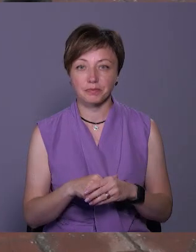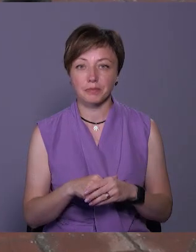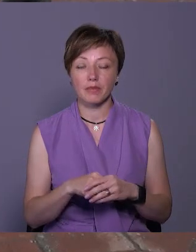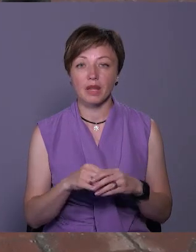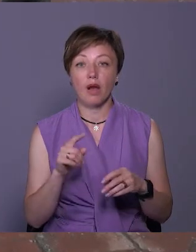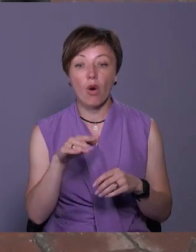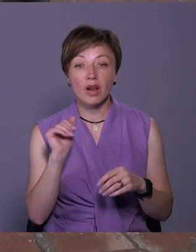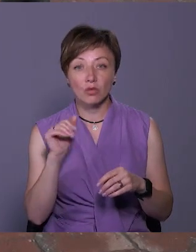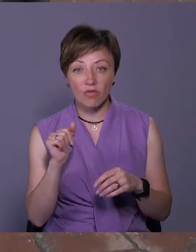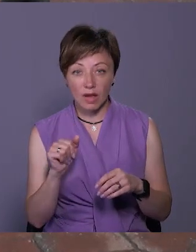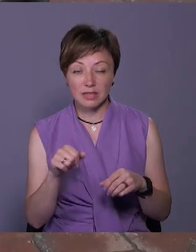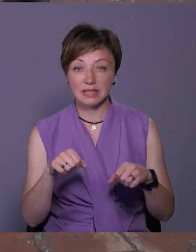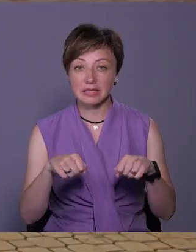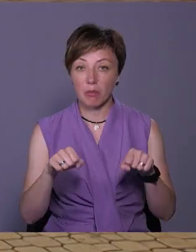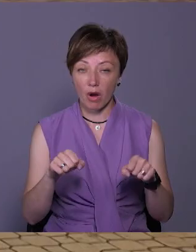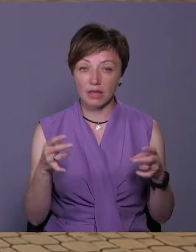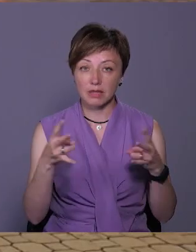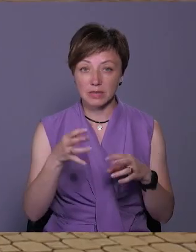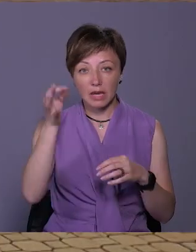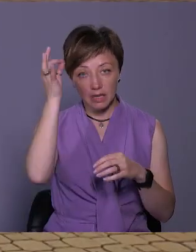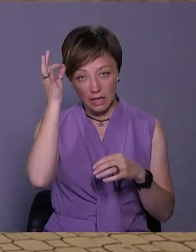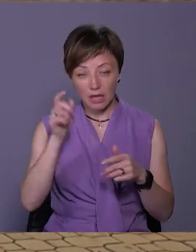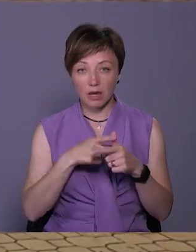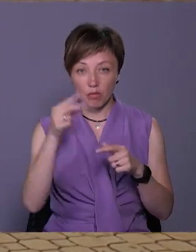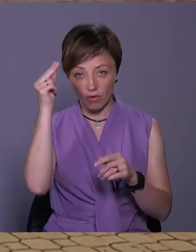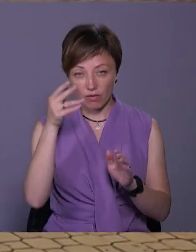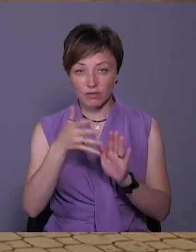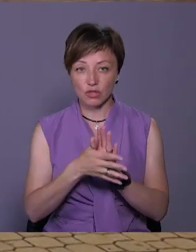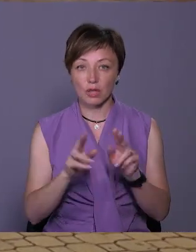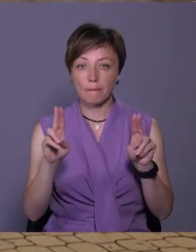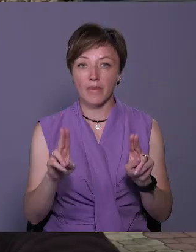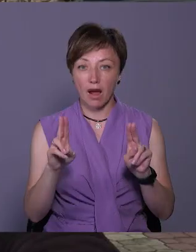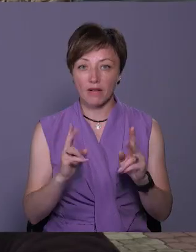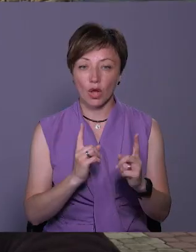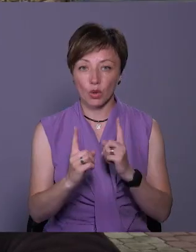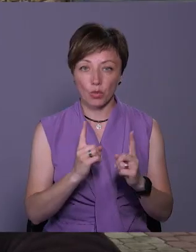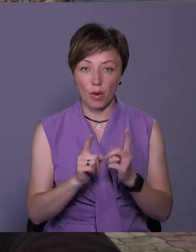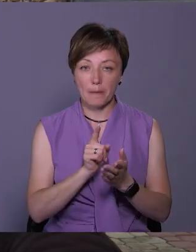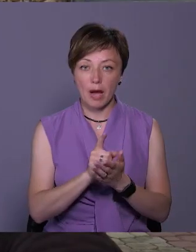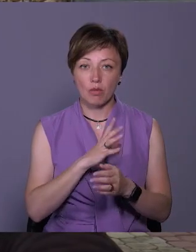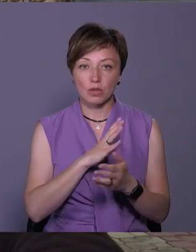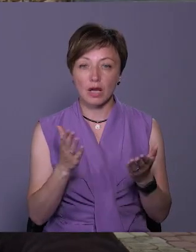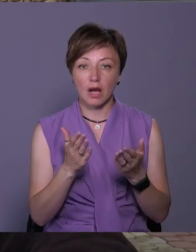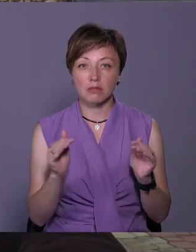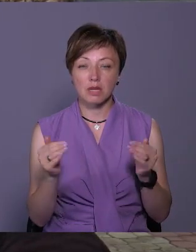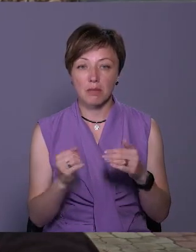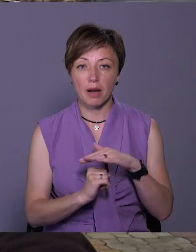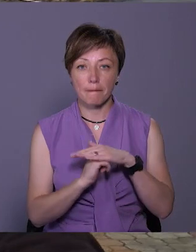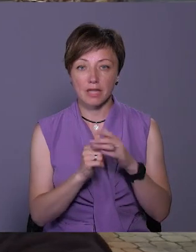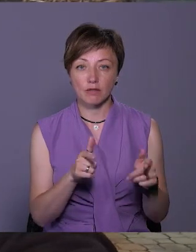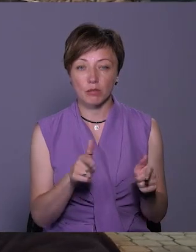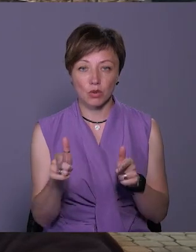ніж орендувати самокат, радить Максим, варто згадати або ж вивчити правила дорожнього руху. Має бути якась мінімальна базова